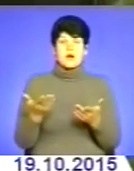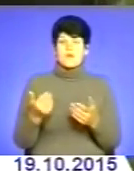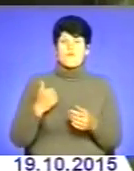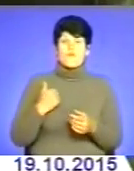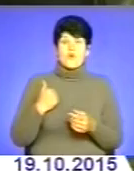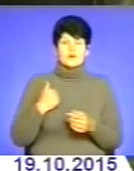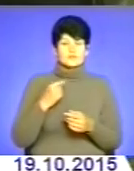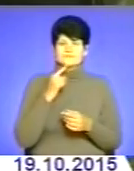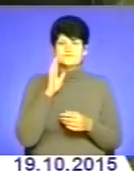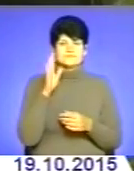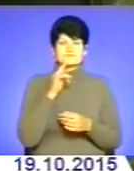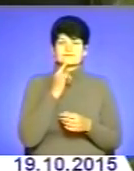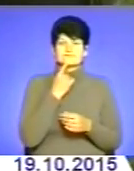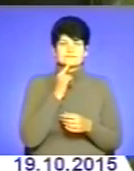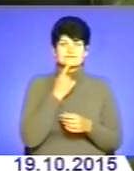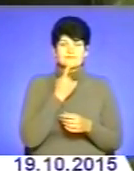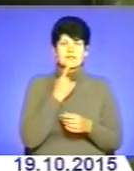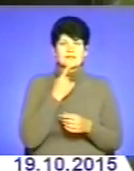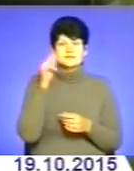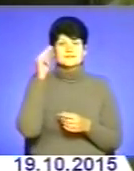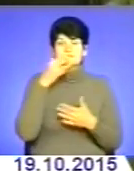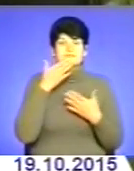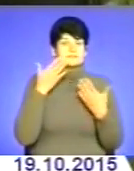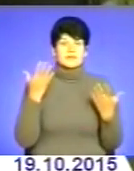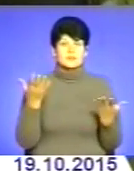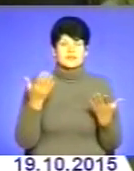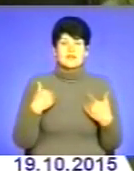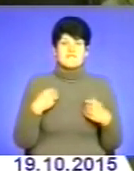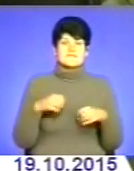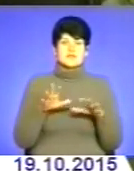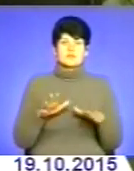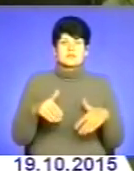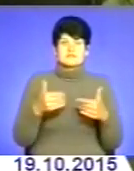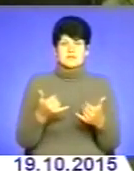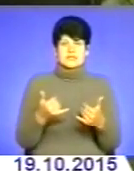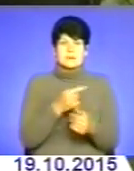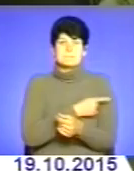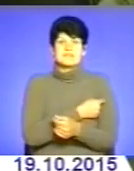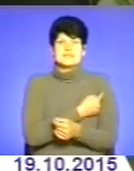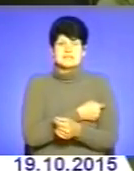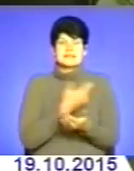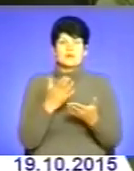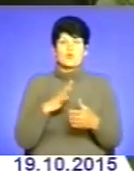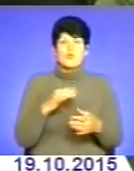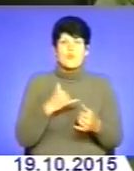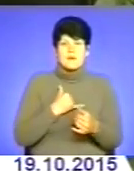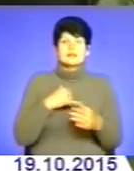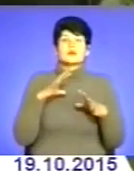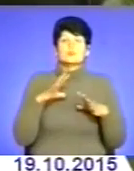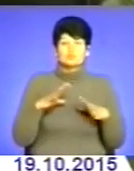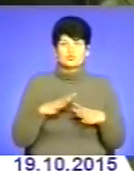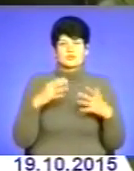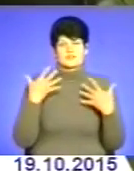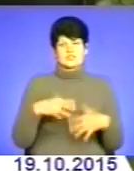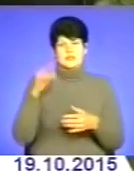досить тяжко, навиків не було як таких Тому я рішив присвятити свою роботу більше медицині Де в мене вже були хоча б якісь і